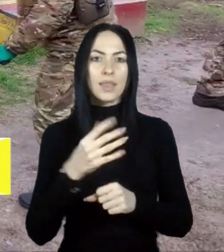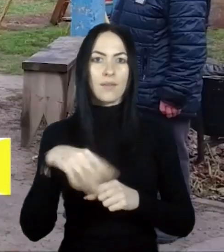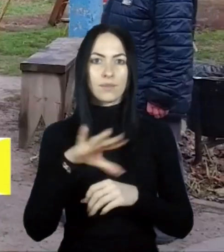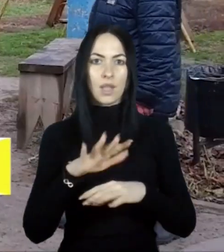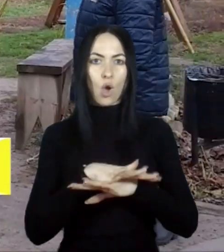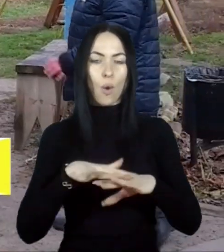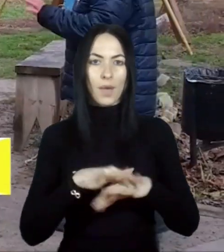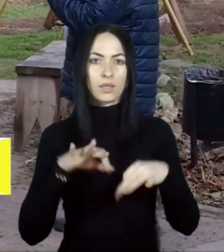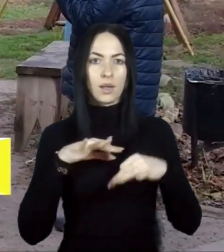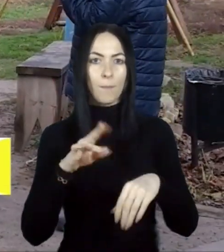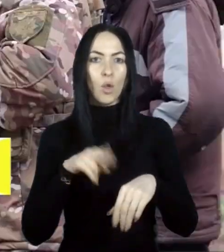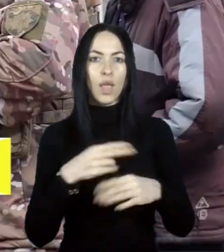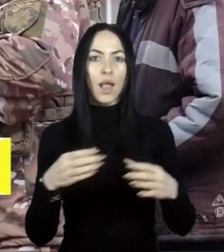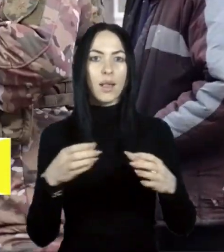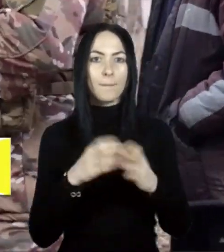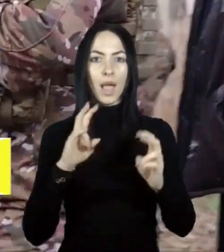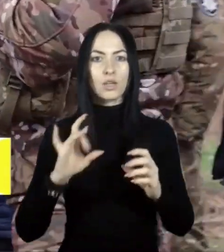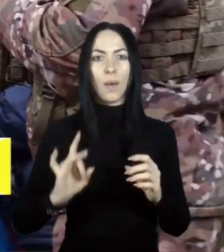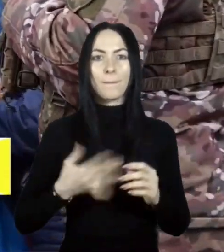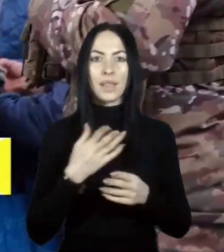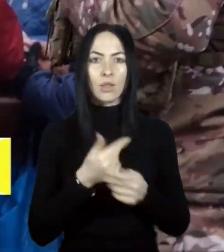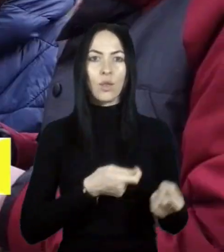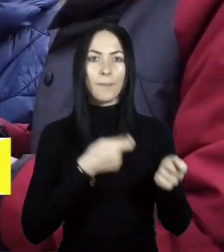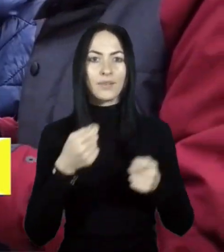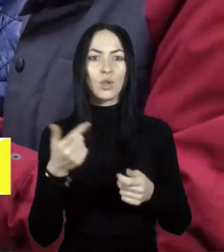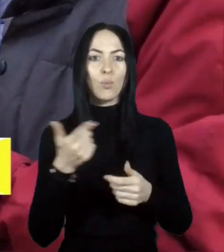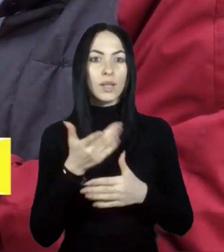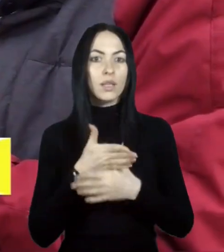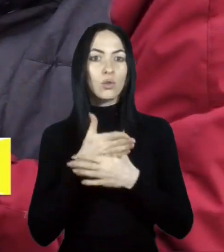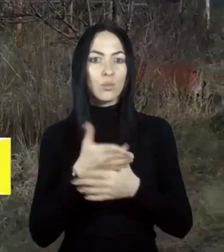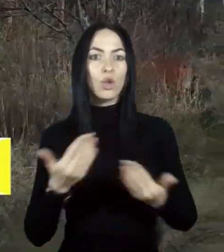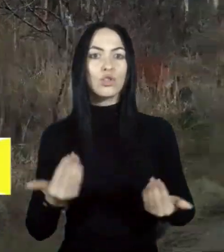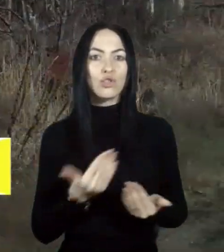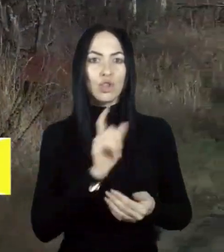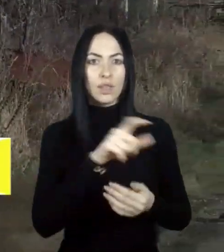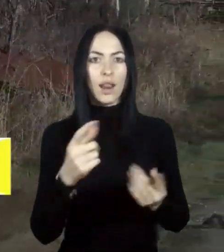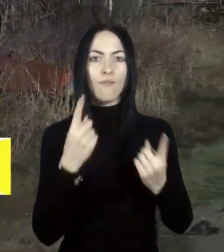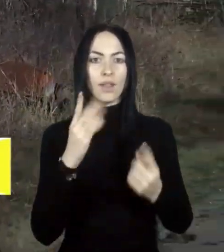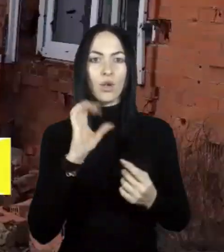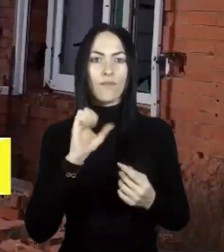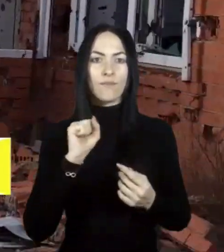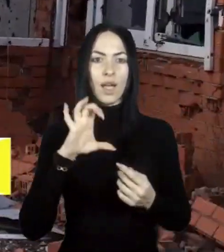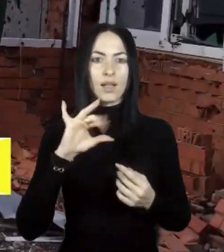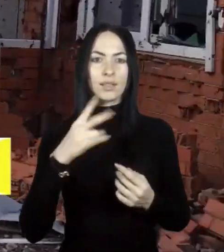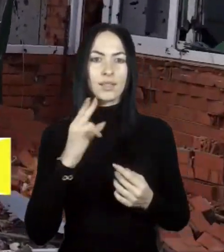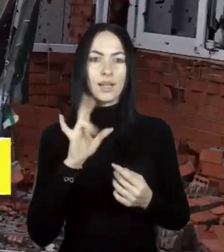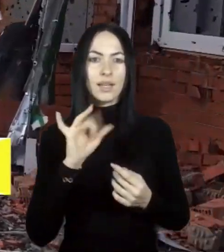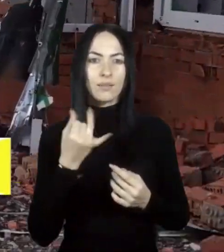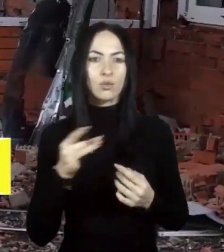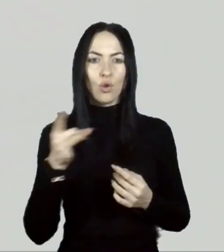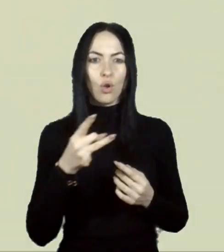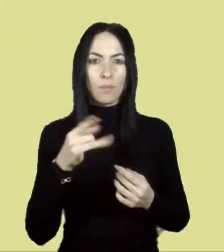Екіпажу «Білий Янголу» привезли гуманітарну допомогу жителям Великонова Сілківської громади, де під російськими обстрілами живуть 350